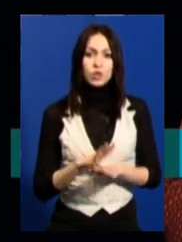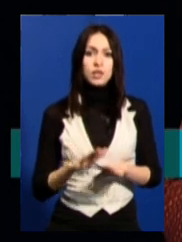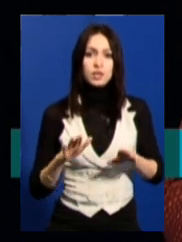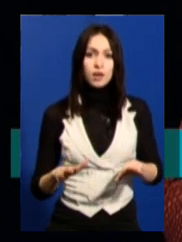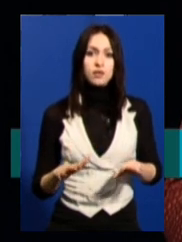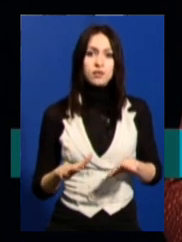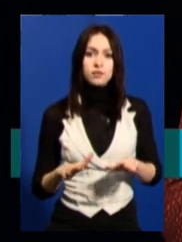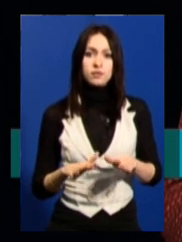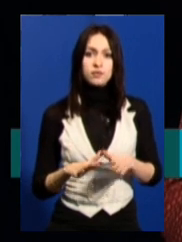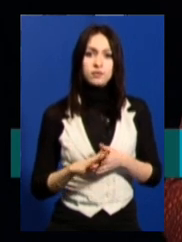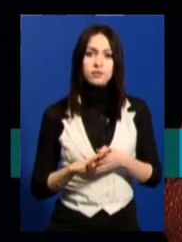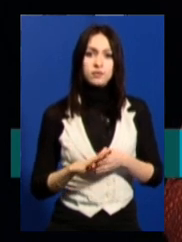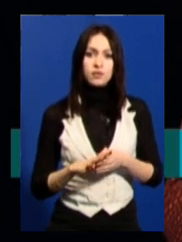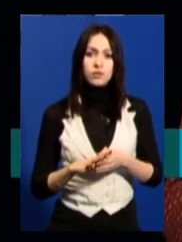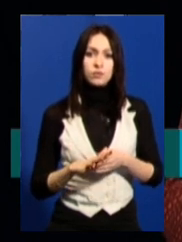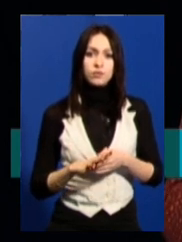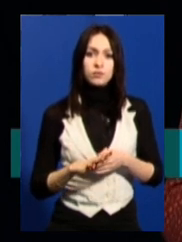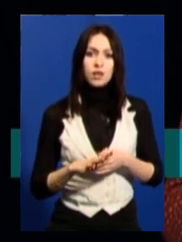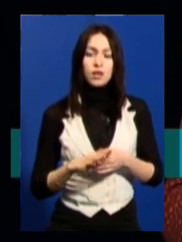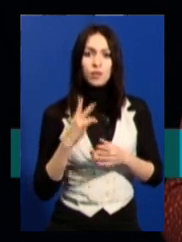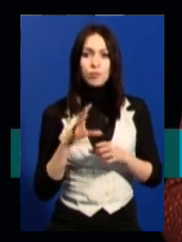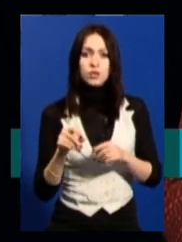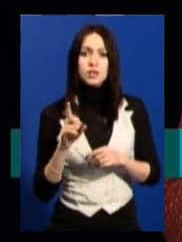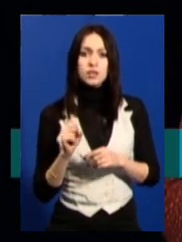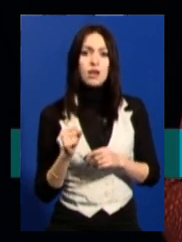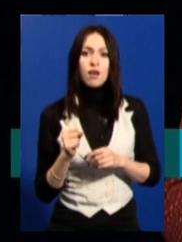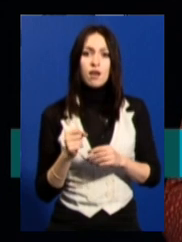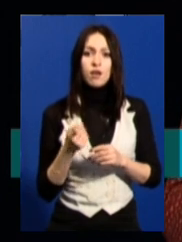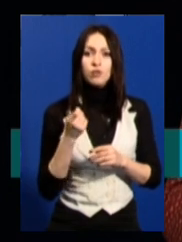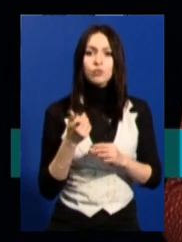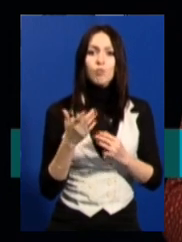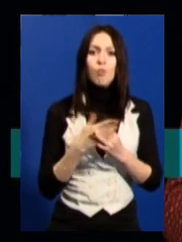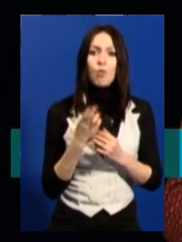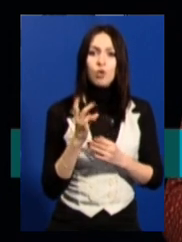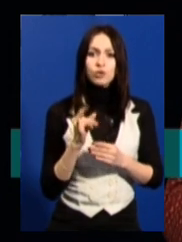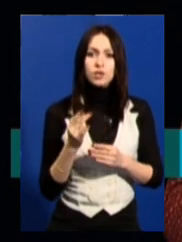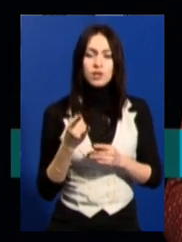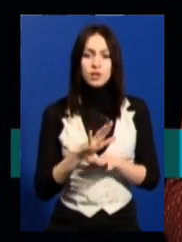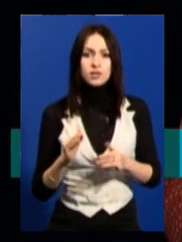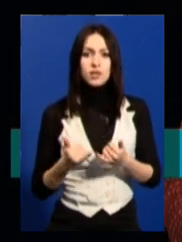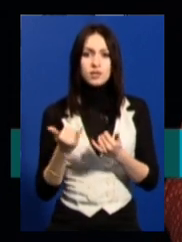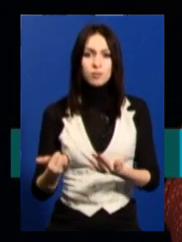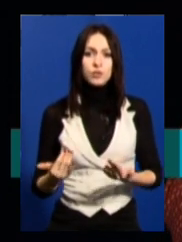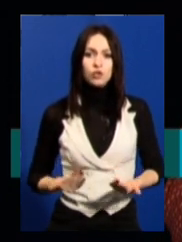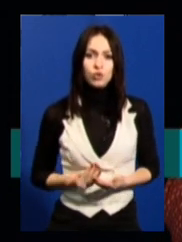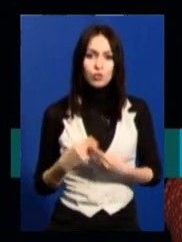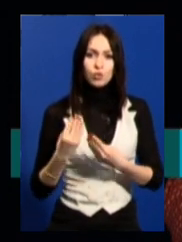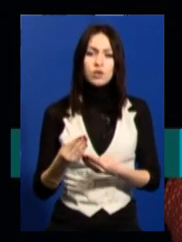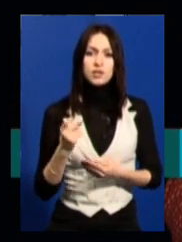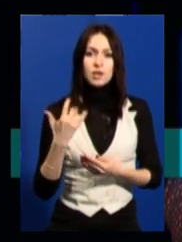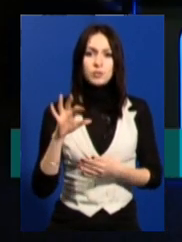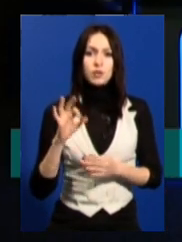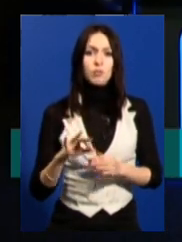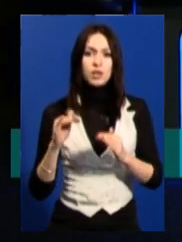поселити за пів ціни, таке теж було. І цей зв